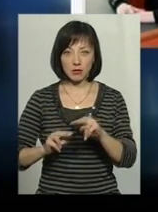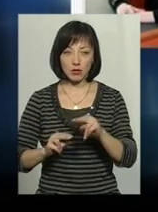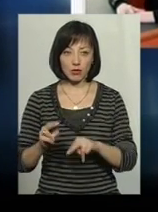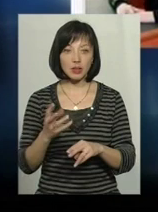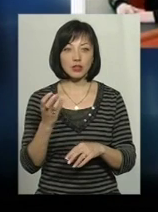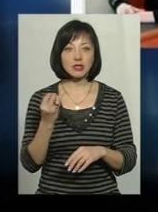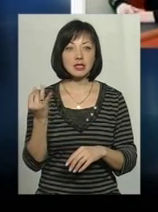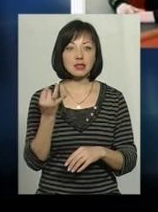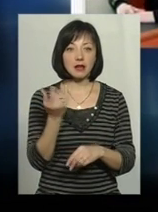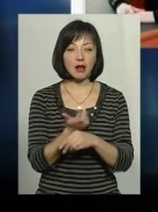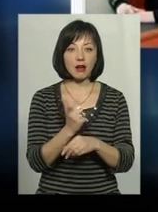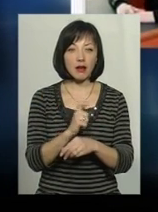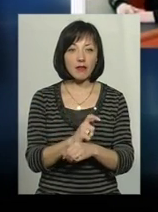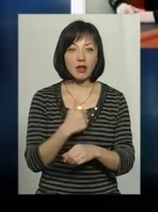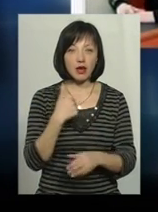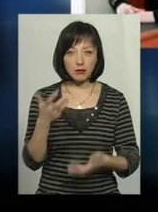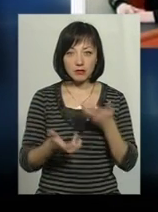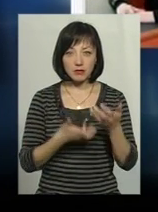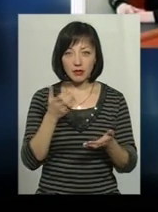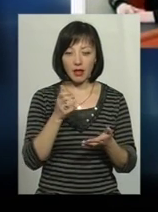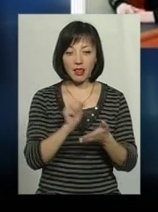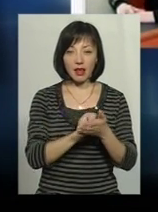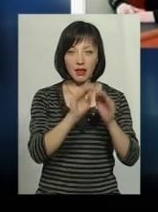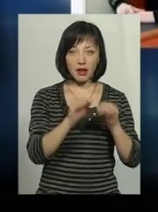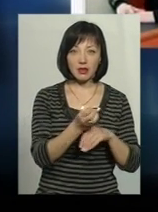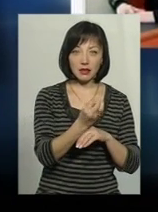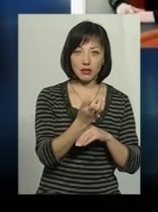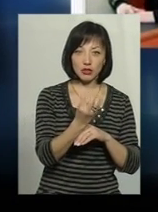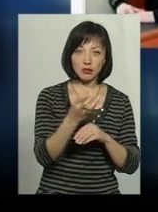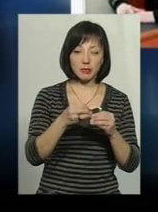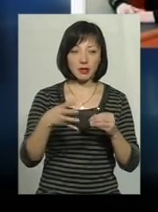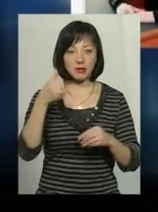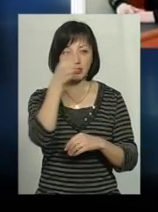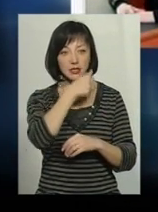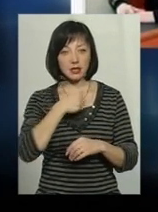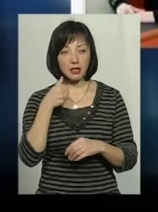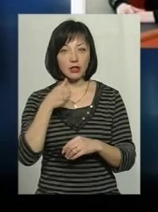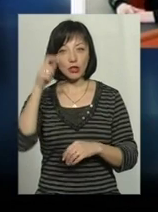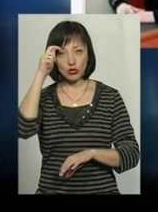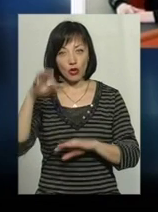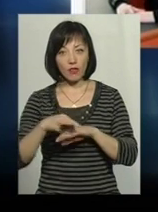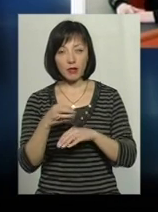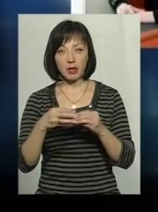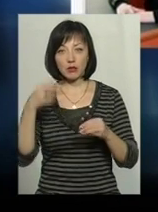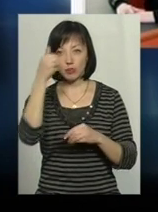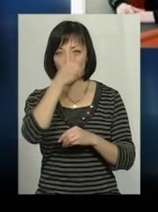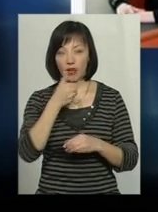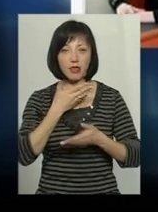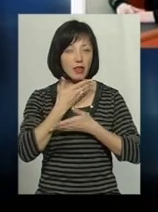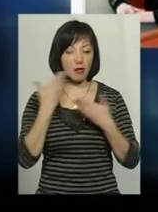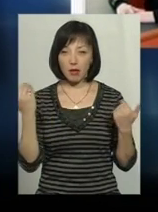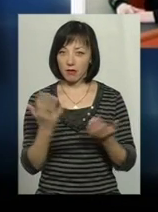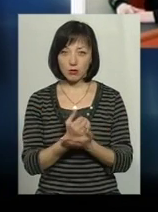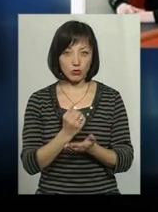А що саме більше цікаво, я підняла її декларації за 13, 14 і 15 рік. Чоловік в 15-му році не мав